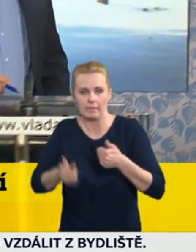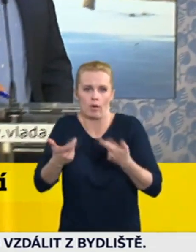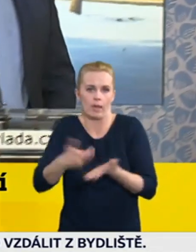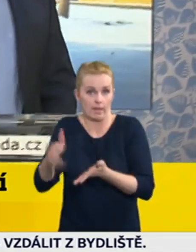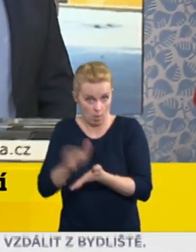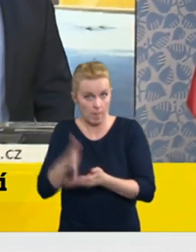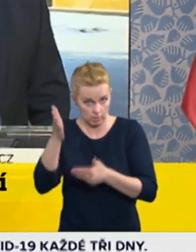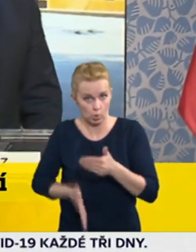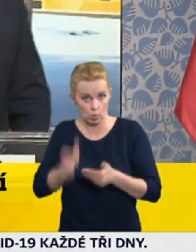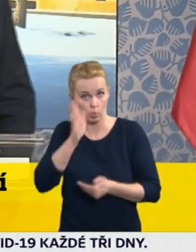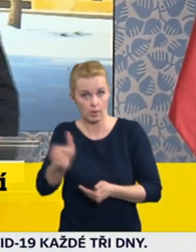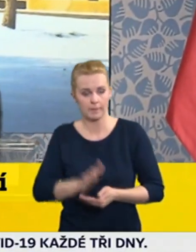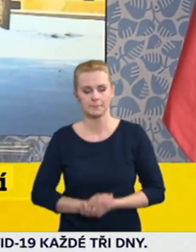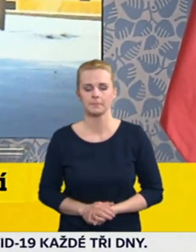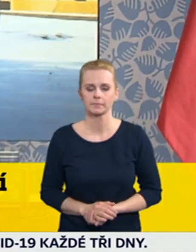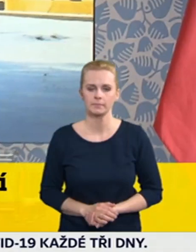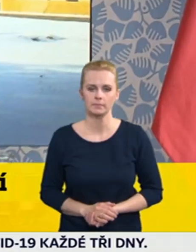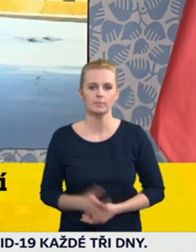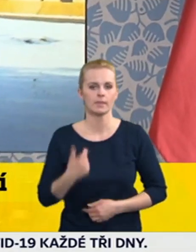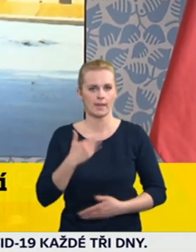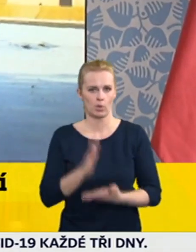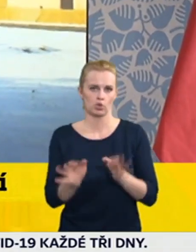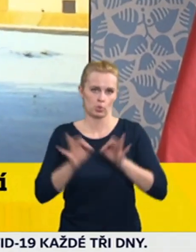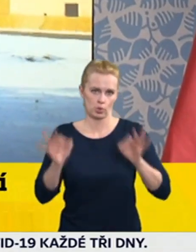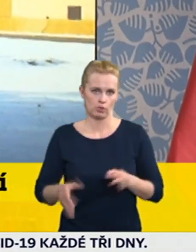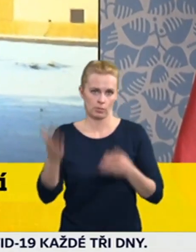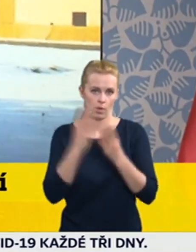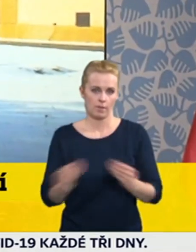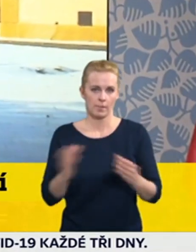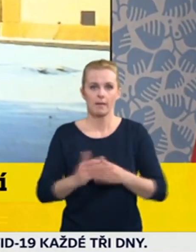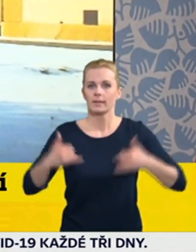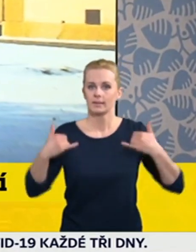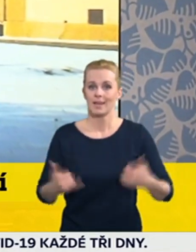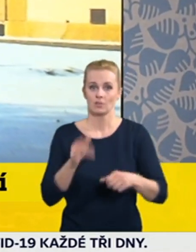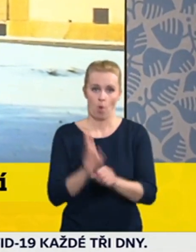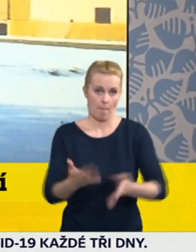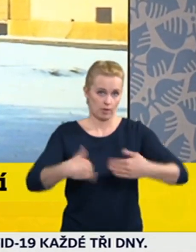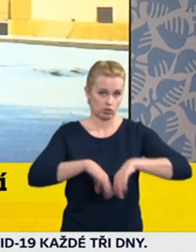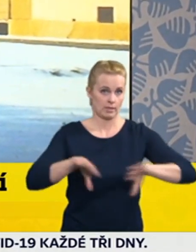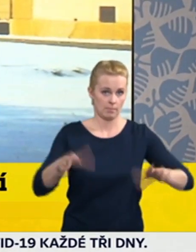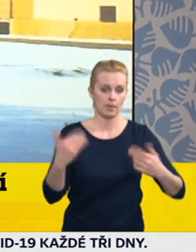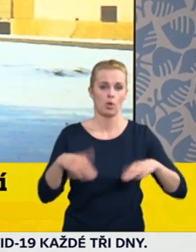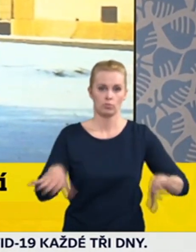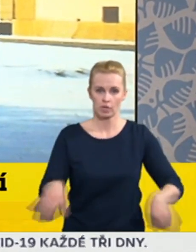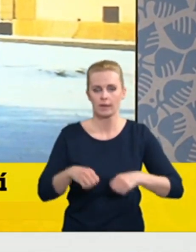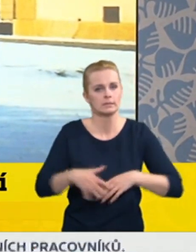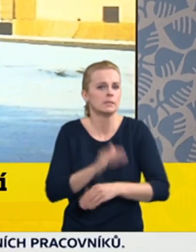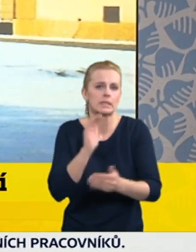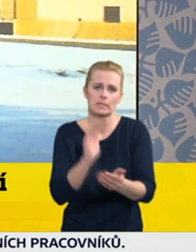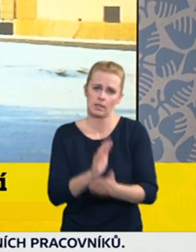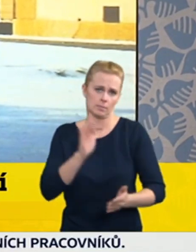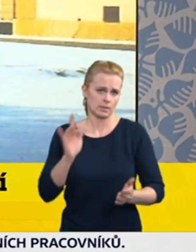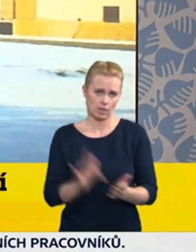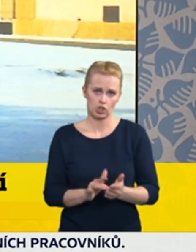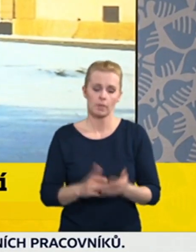vystoupení, že my ta dnes přidatá opatření pokládáme za adekvátní a dostatečná, a že věříme, že